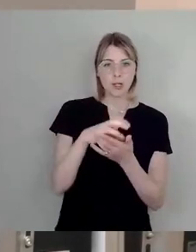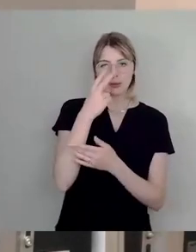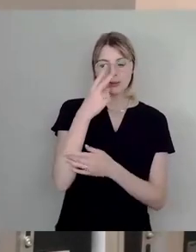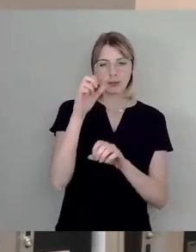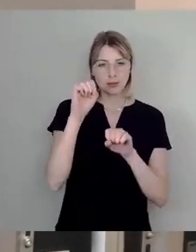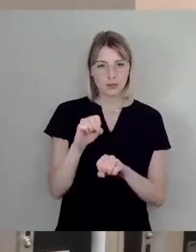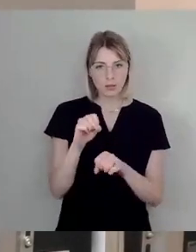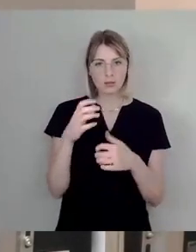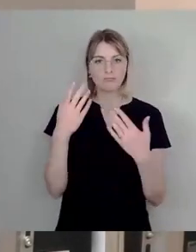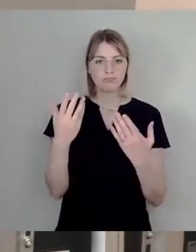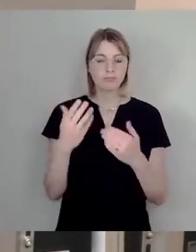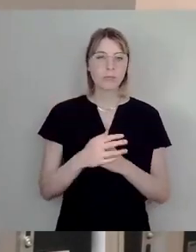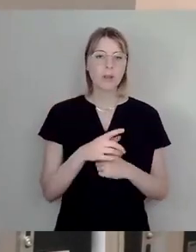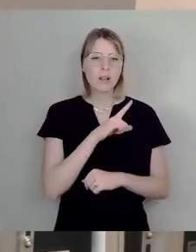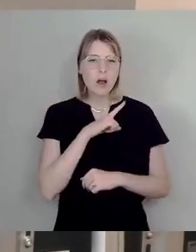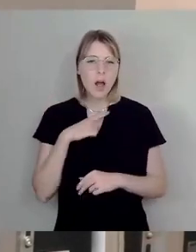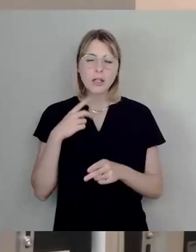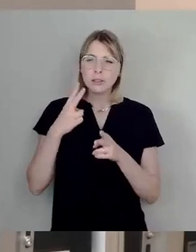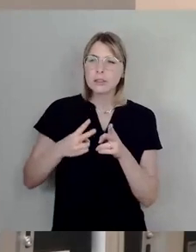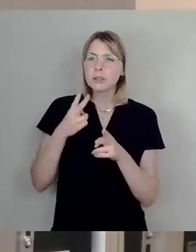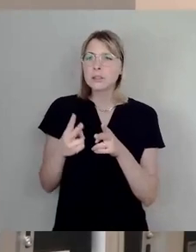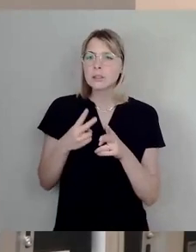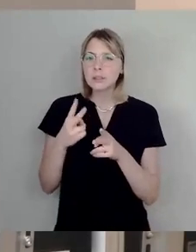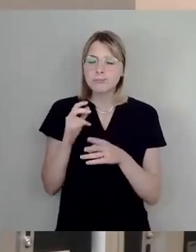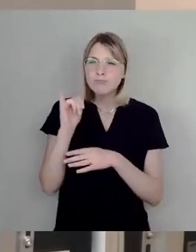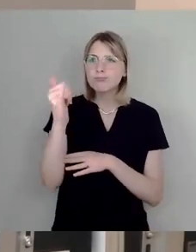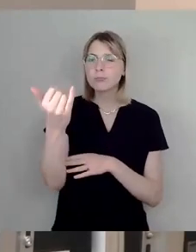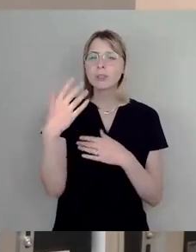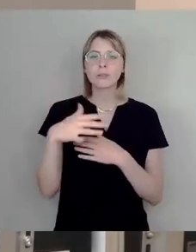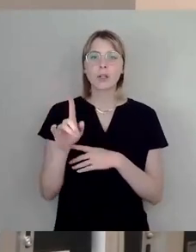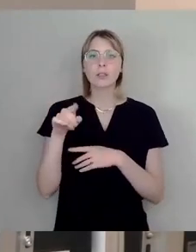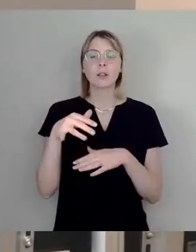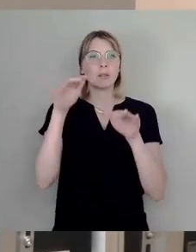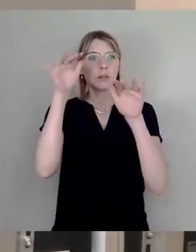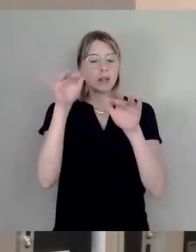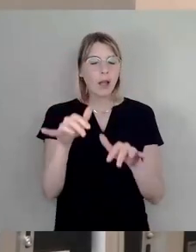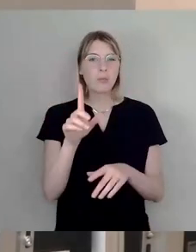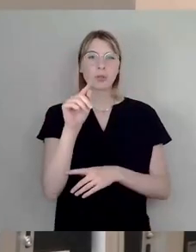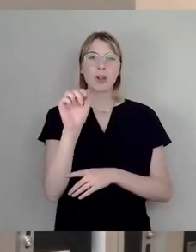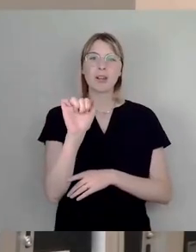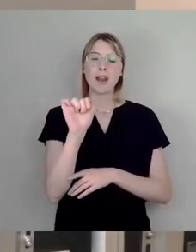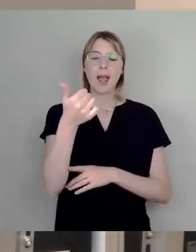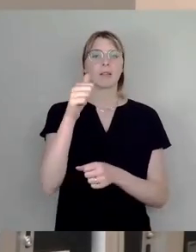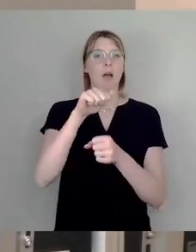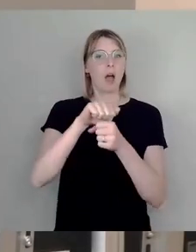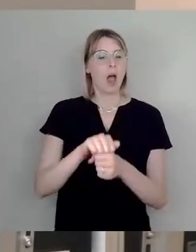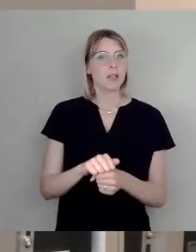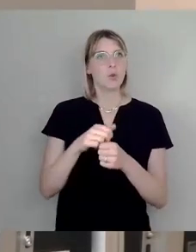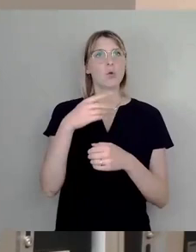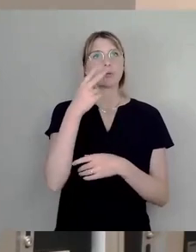wo sie oft nach langen Reisen ankommen und wo ein erster Eindruck entsteht. Man tritt aus dem Bahnhofsgebäude